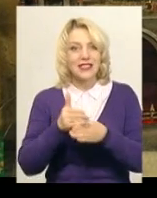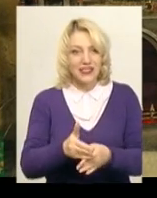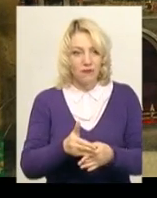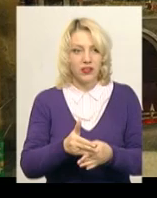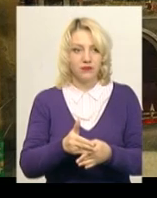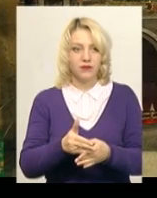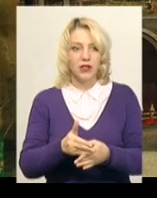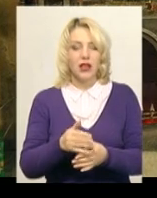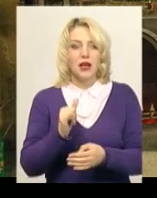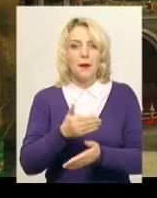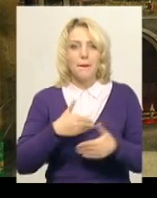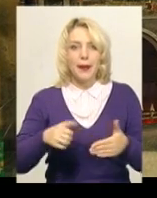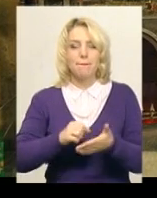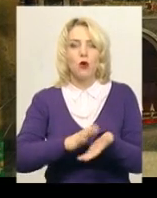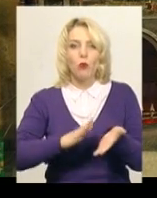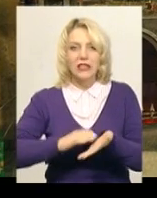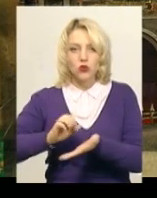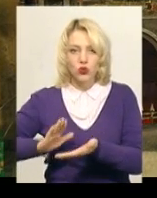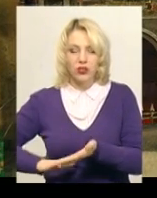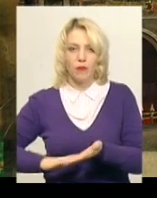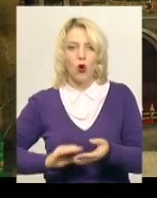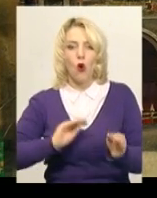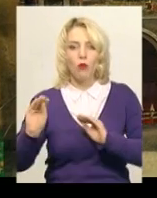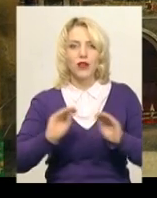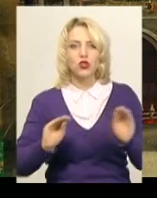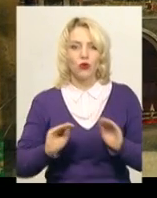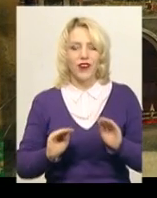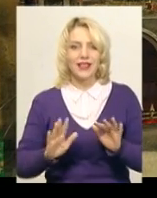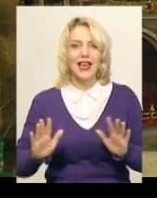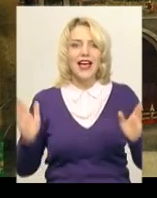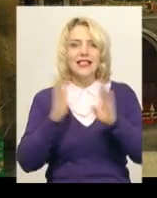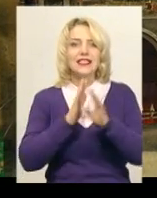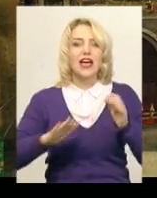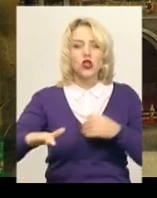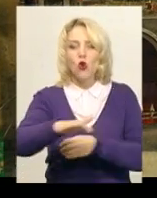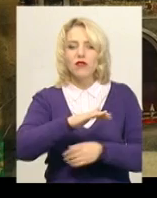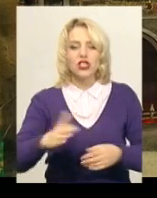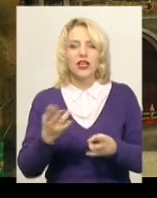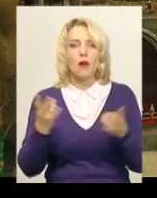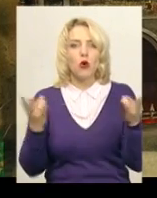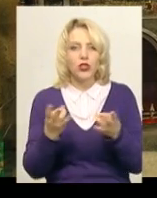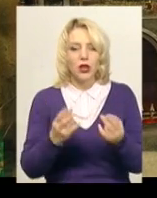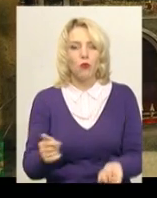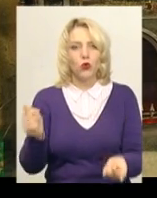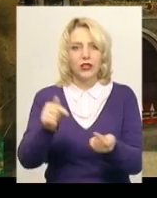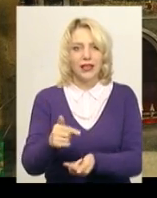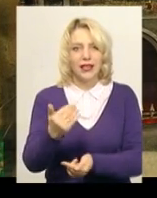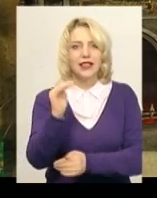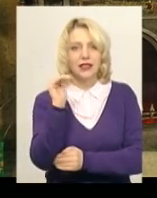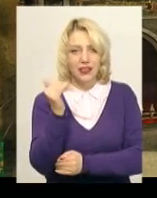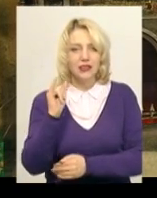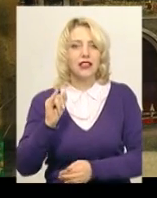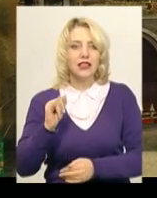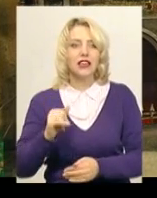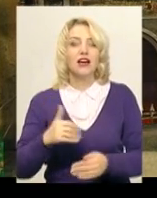Ми прописуємо облаштування середовища, яке потрібно конкретно цій дитині. І